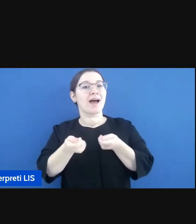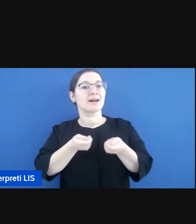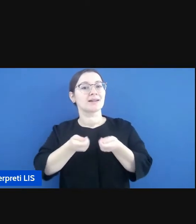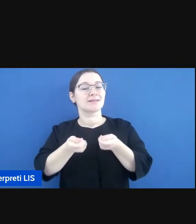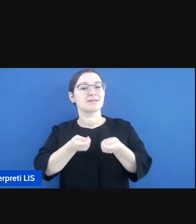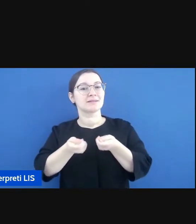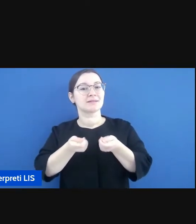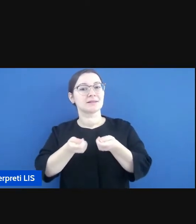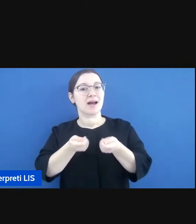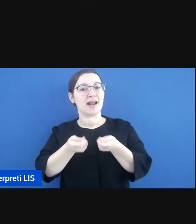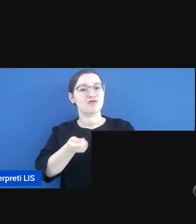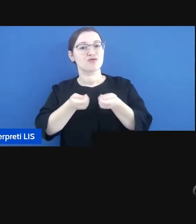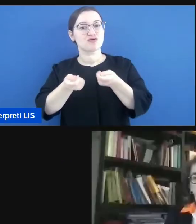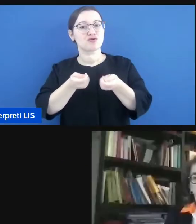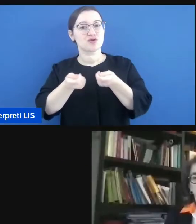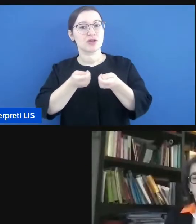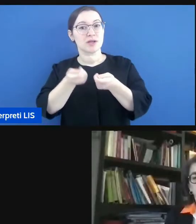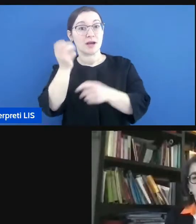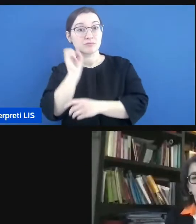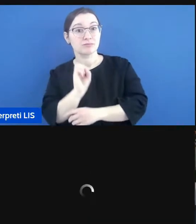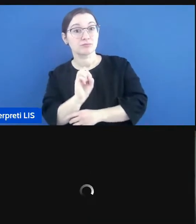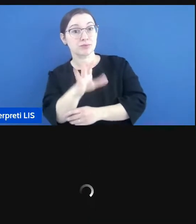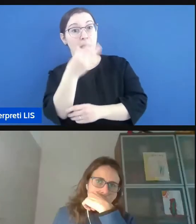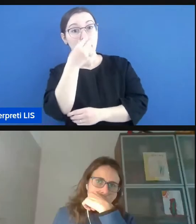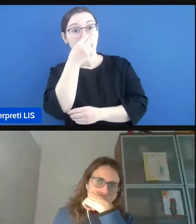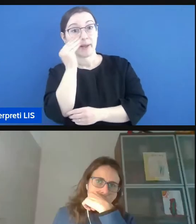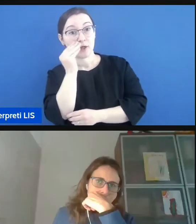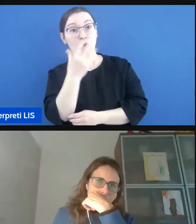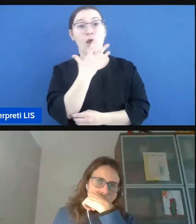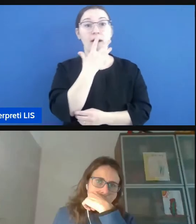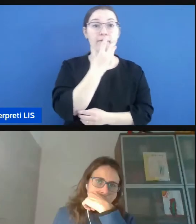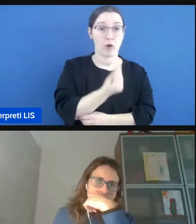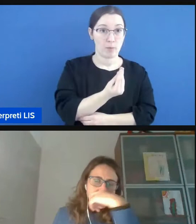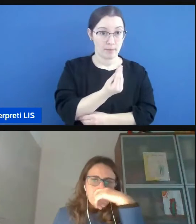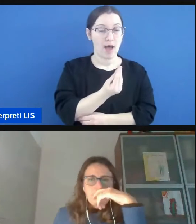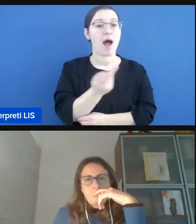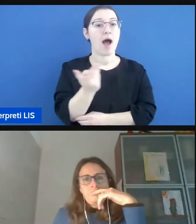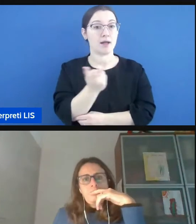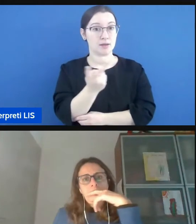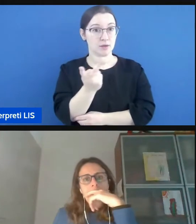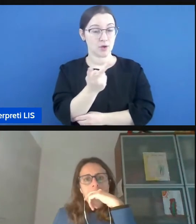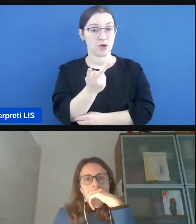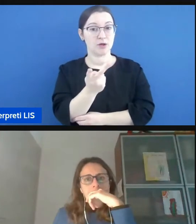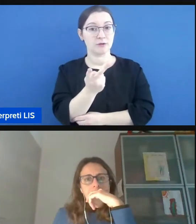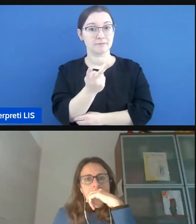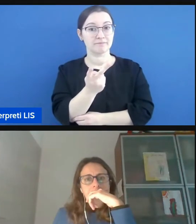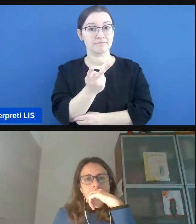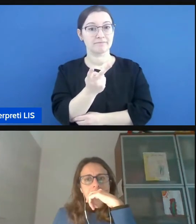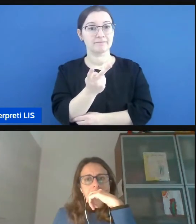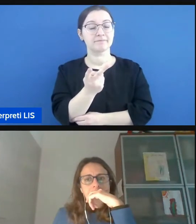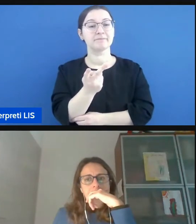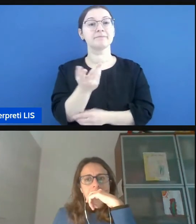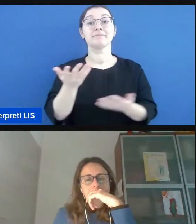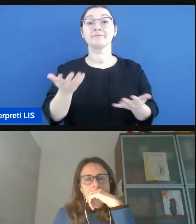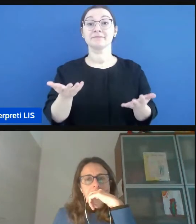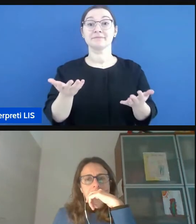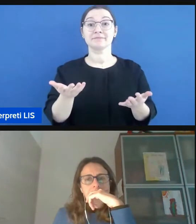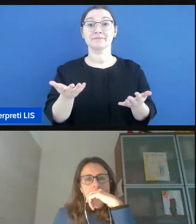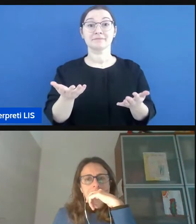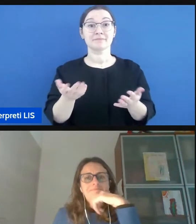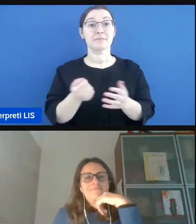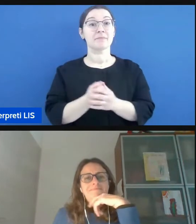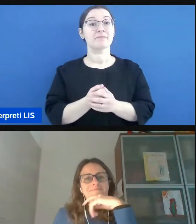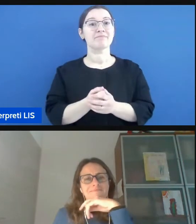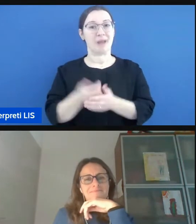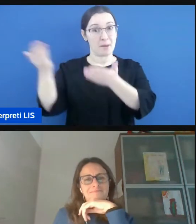in onda Carmela Bertone e Francesca Volpato alle quali mi tornate